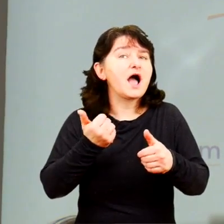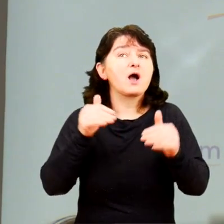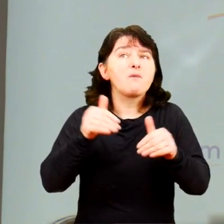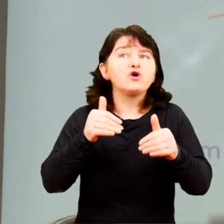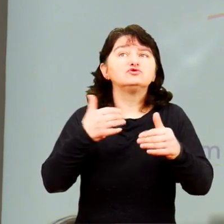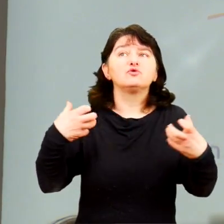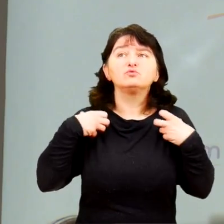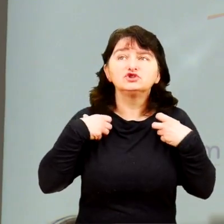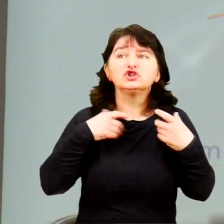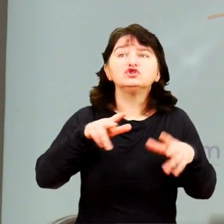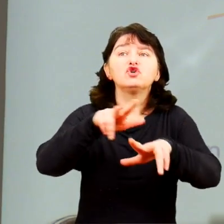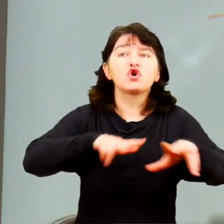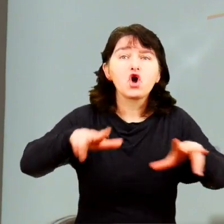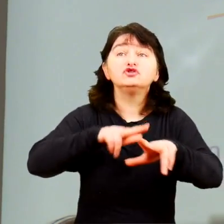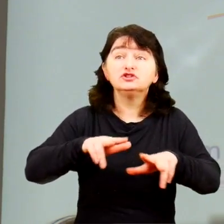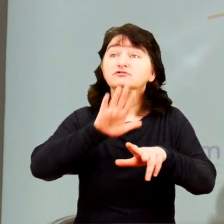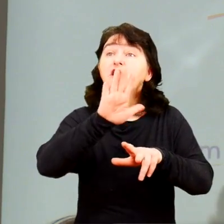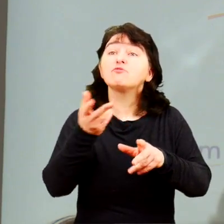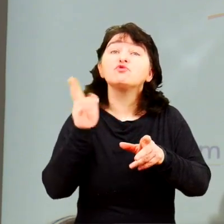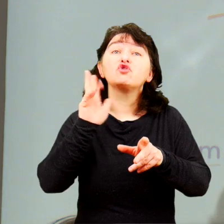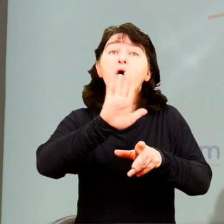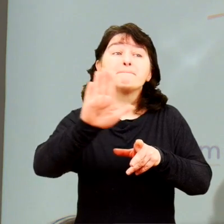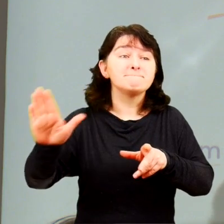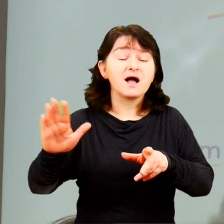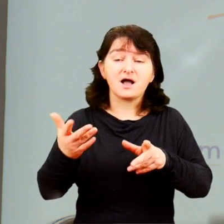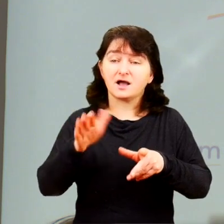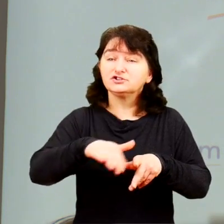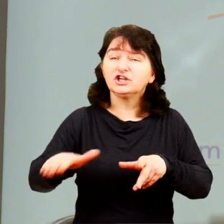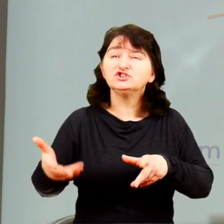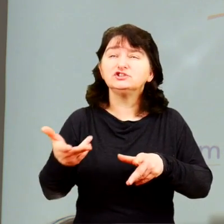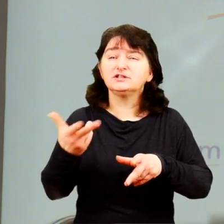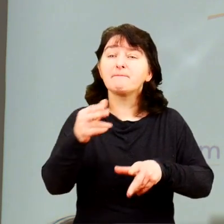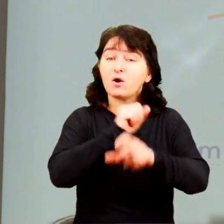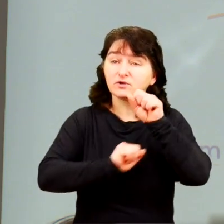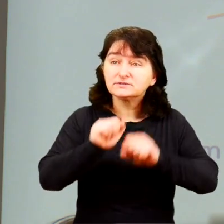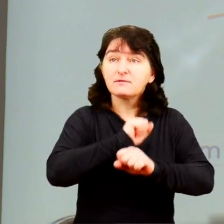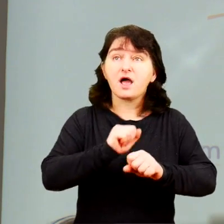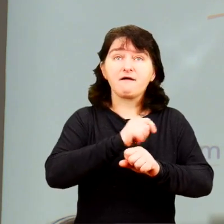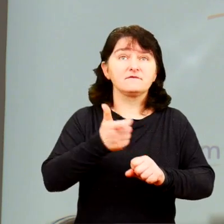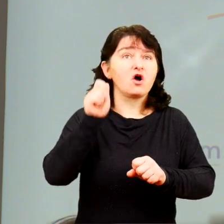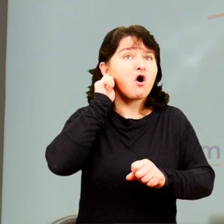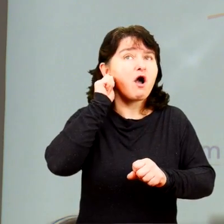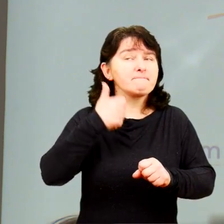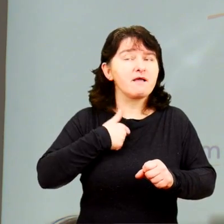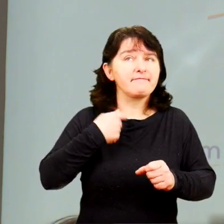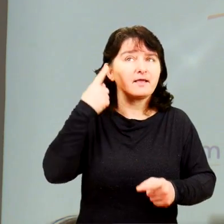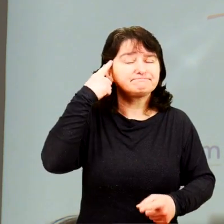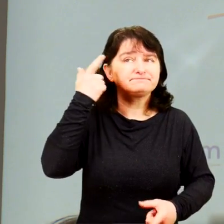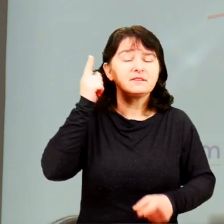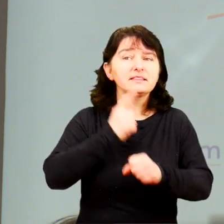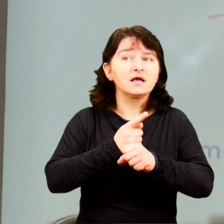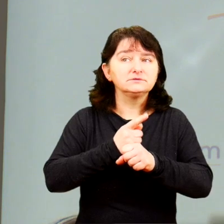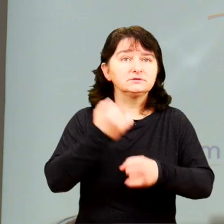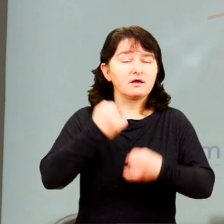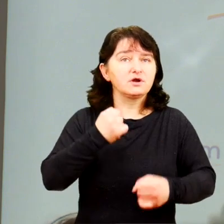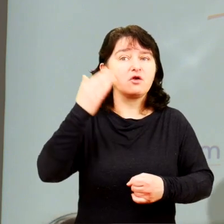funkcjonowania rodzin, które mają dzieci niepełnosprawne, kobiet, które stoją przed trudną